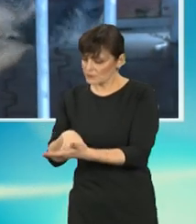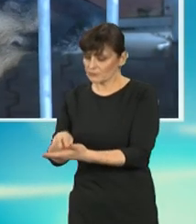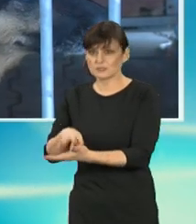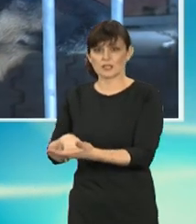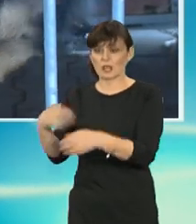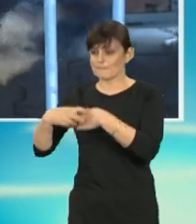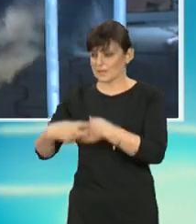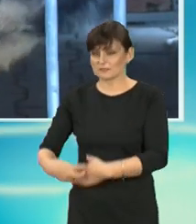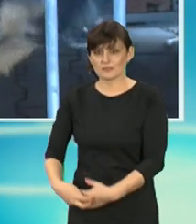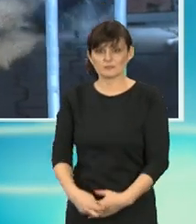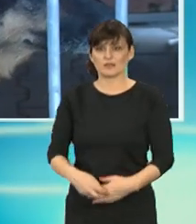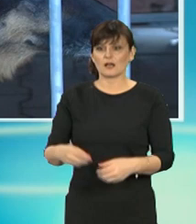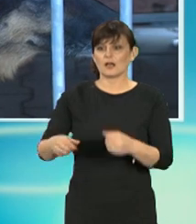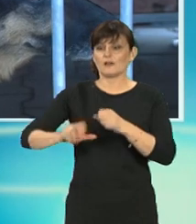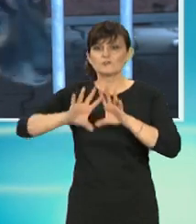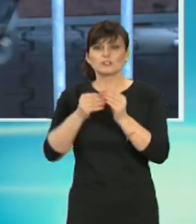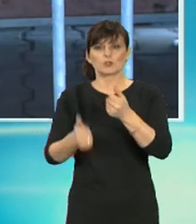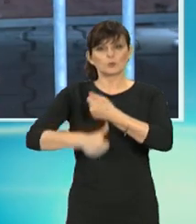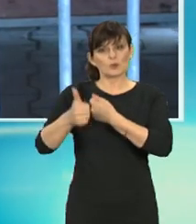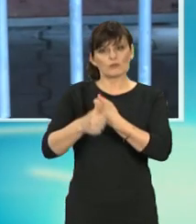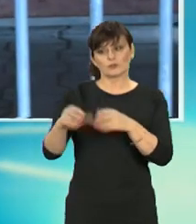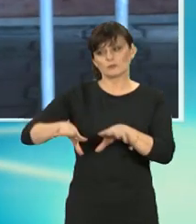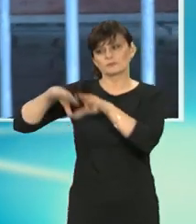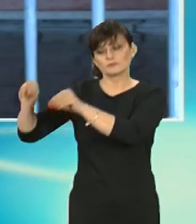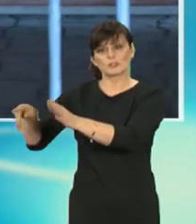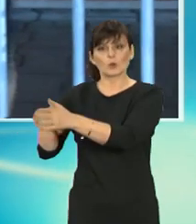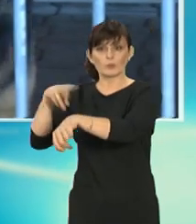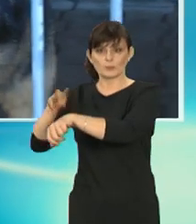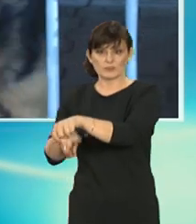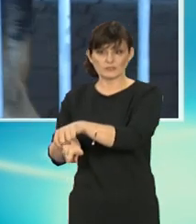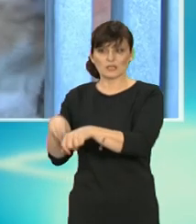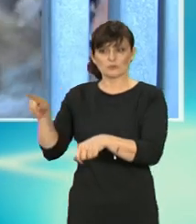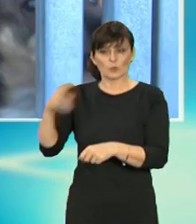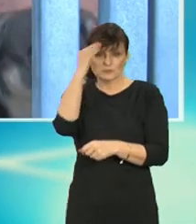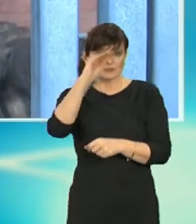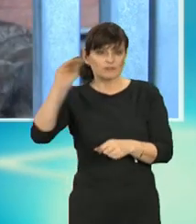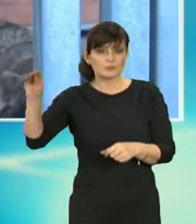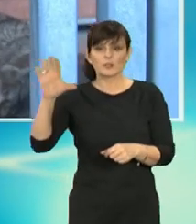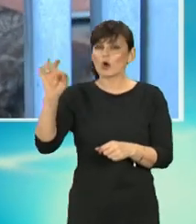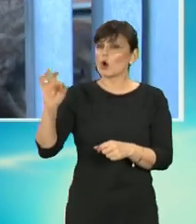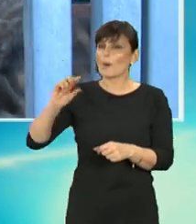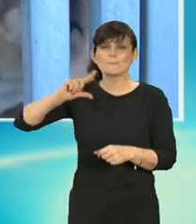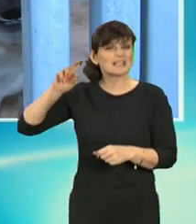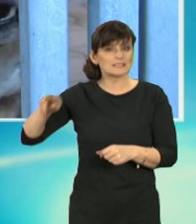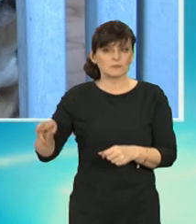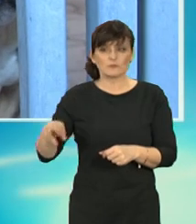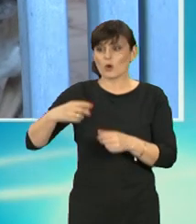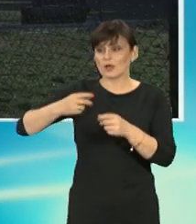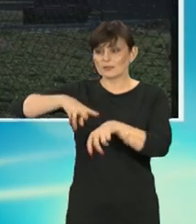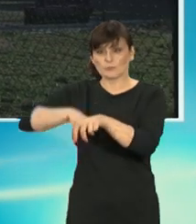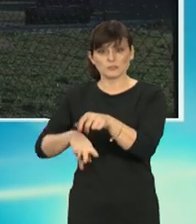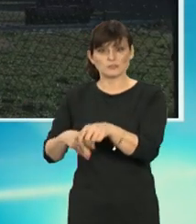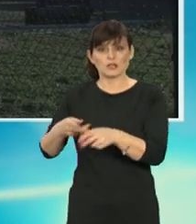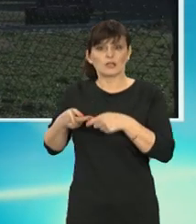dowody przekazujemy policji wraz z zawiadomieniem o możliwości popełnienia przestępstwa. Policja